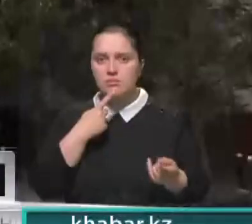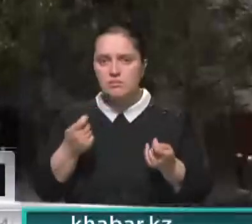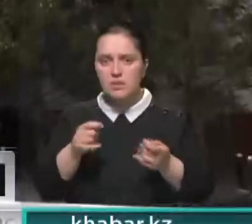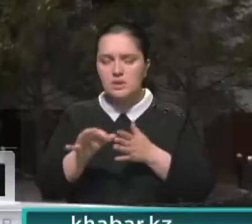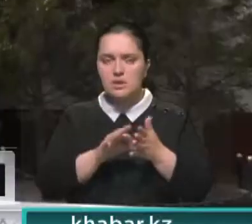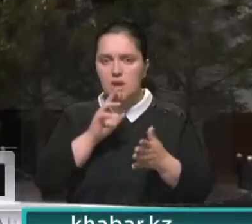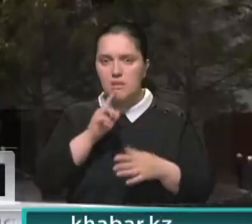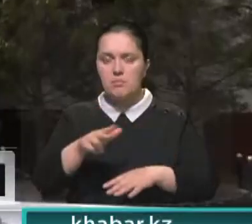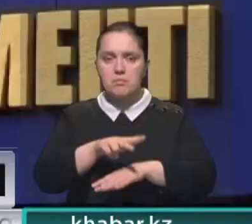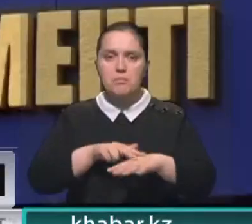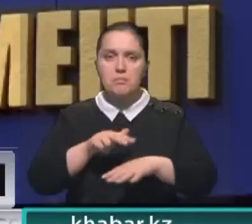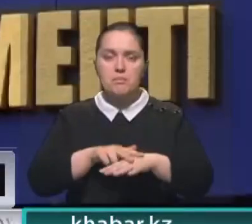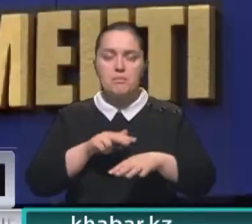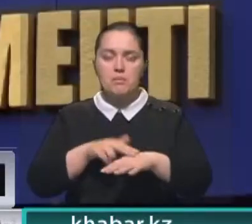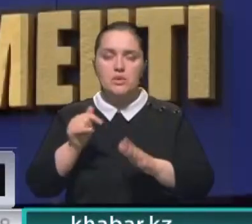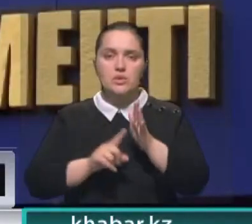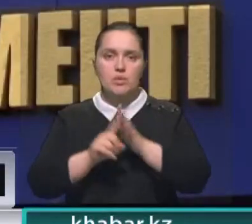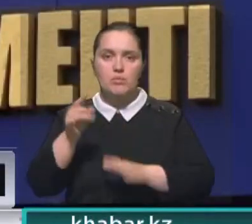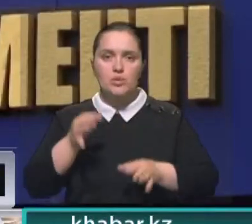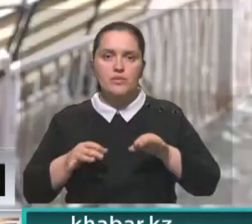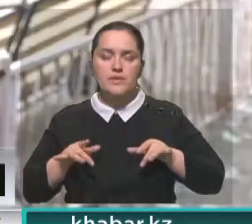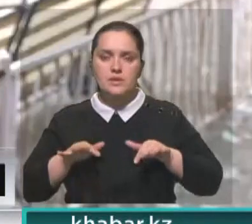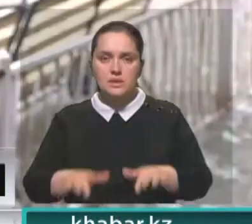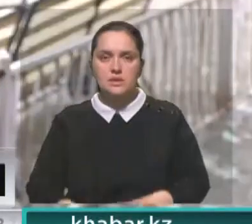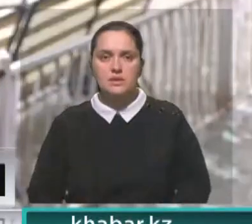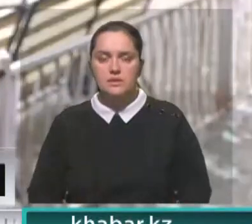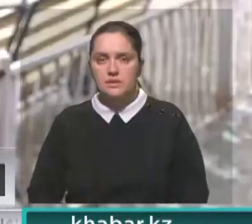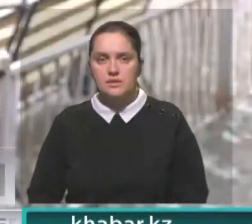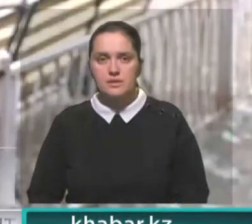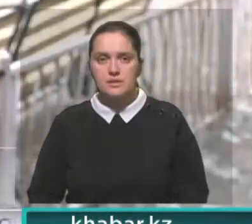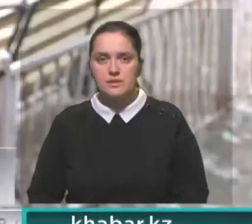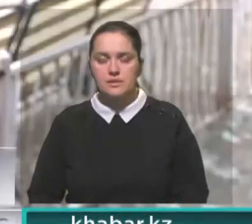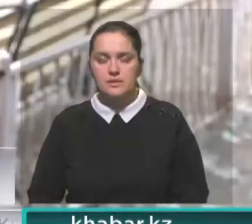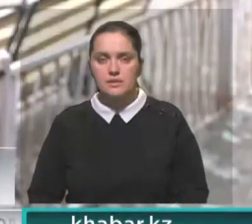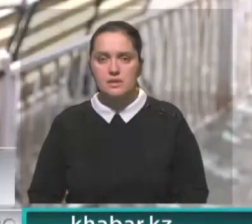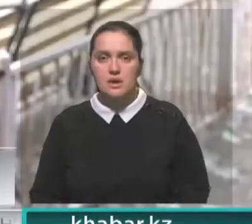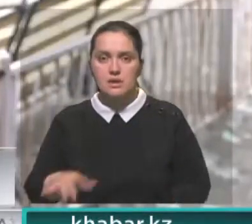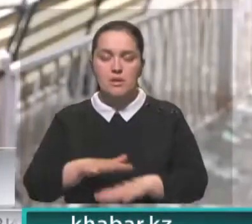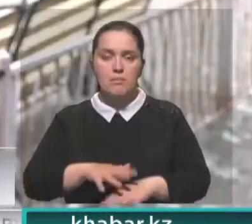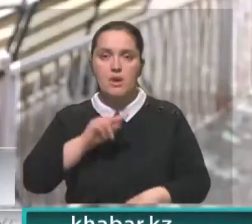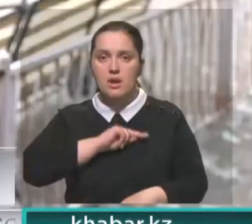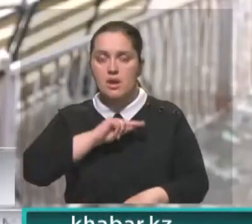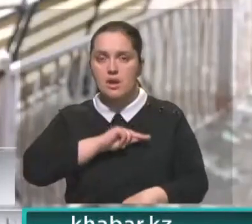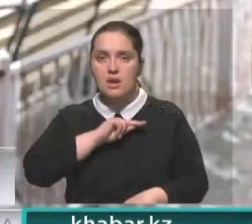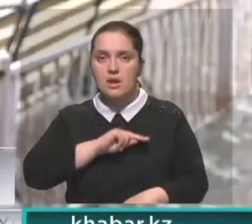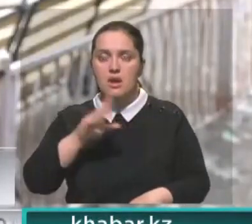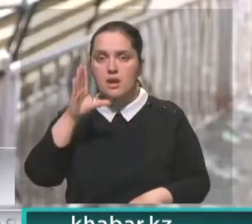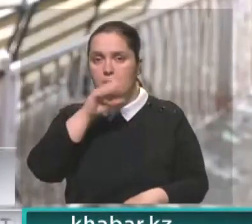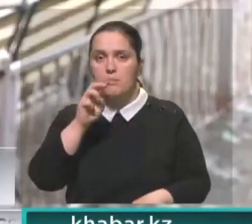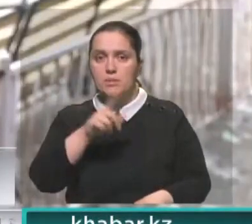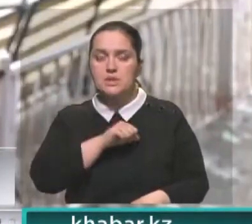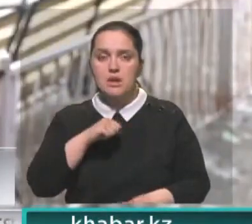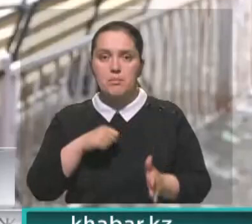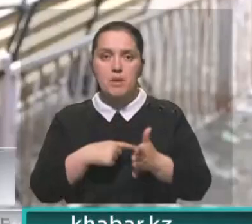обратился в полицию, где по факту возбудили уголовное дело. Они же, банковские работники, могли бы сами